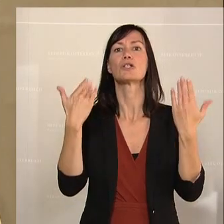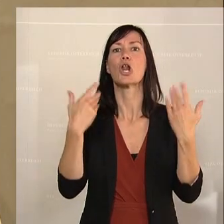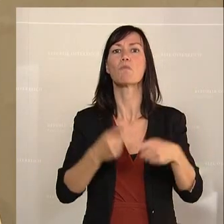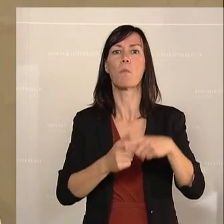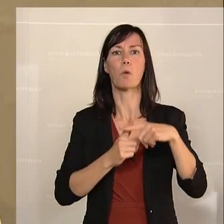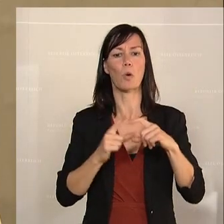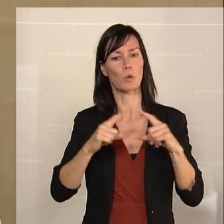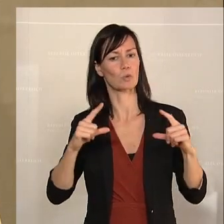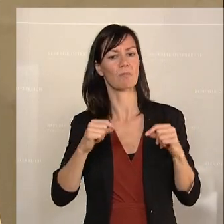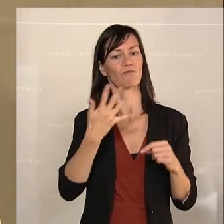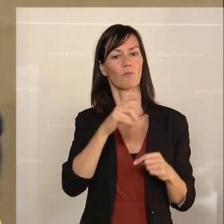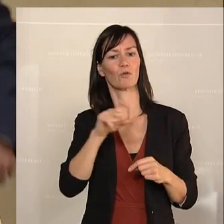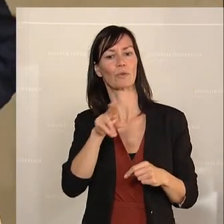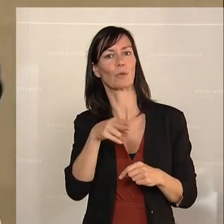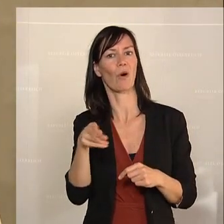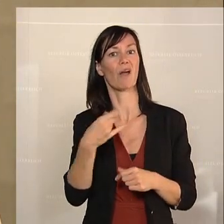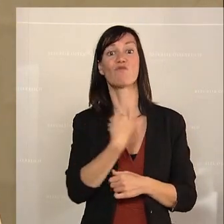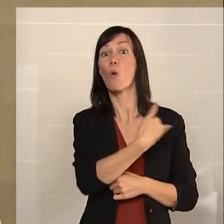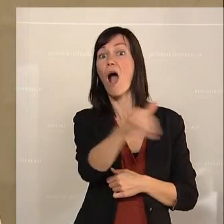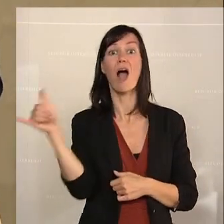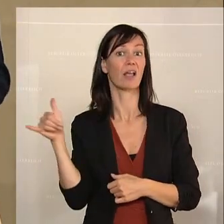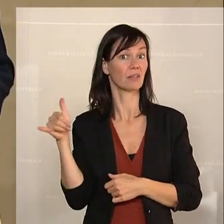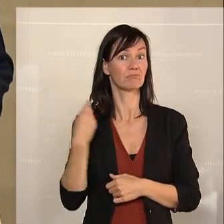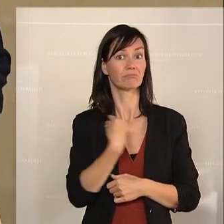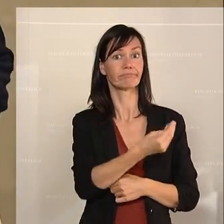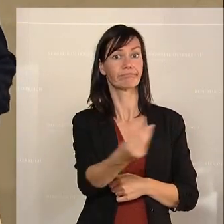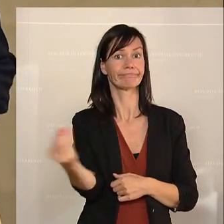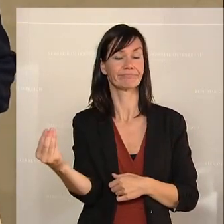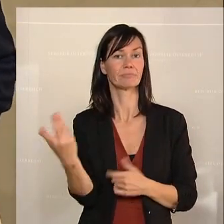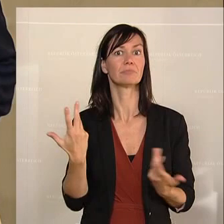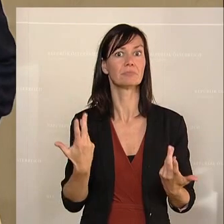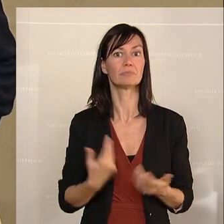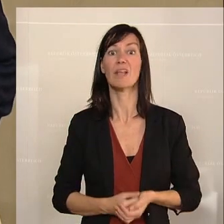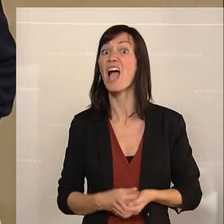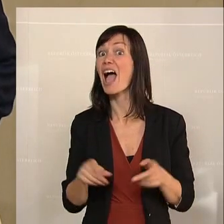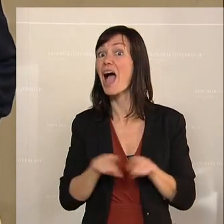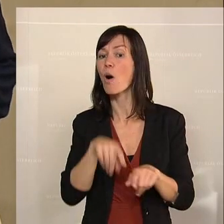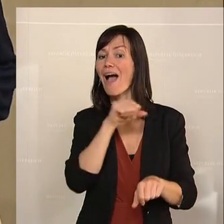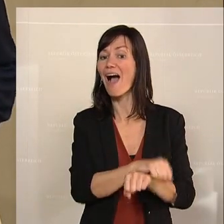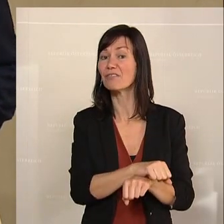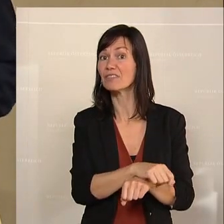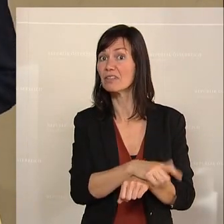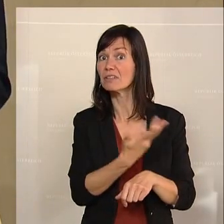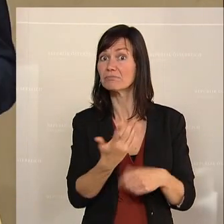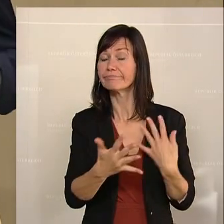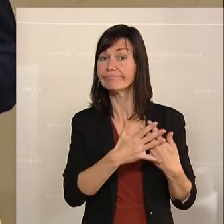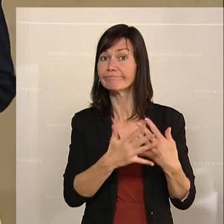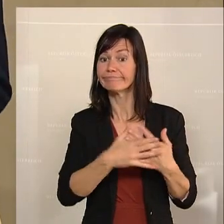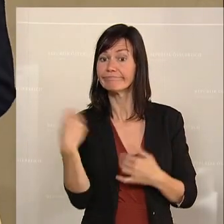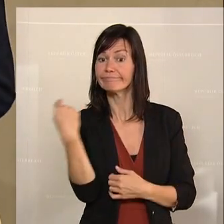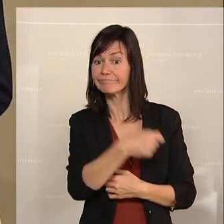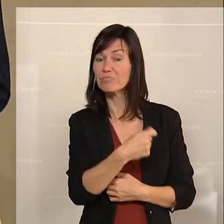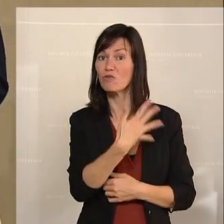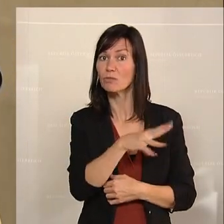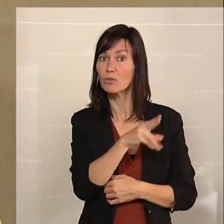Euro im Bausch und Bogen an jeden aus, der irgendwie Hallo schreit. Sie teilen 500 Euro an Häftlinge aus und an Asylwerber. wissen nicht einmal, wer diese